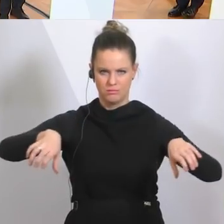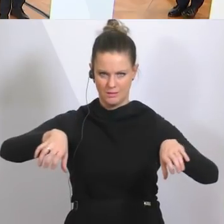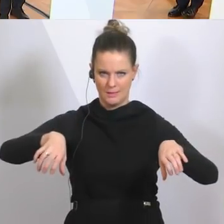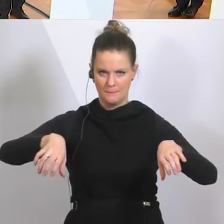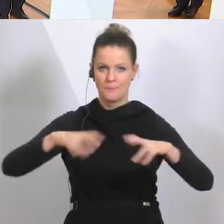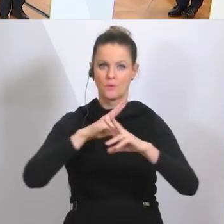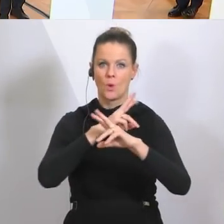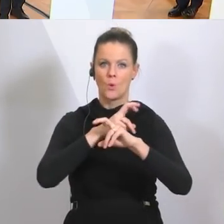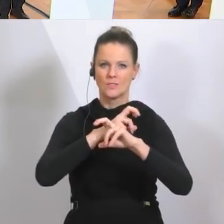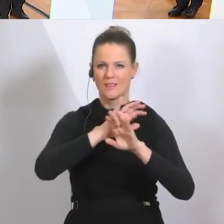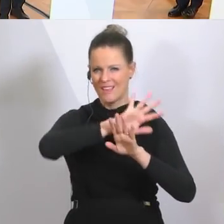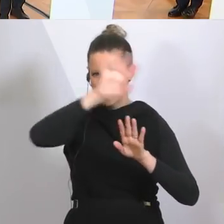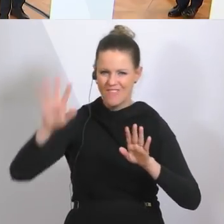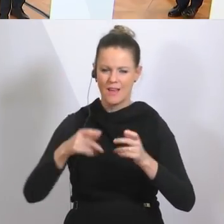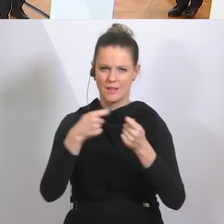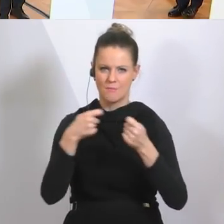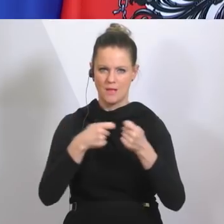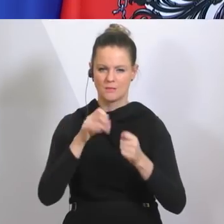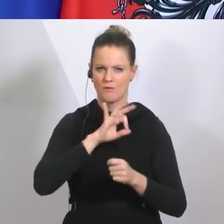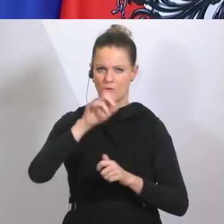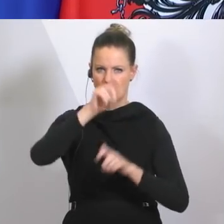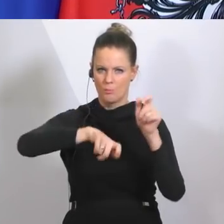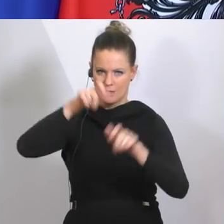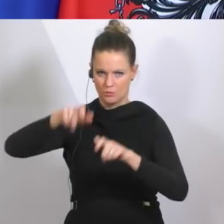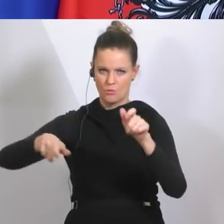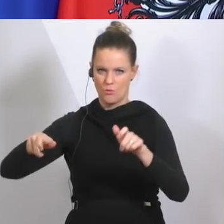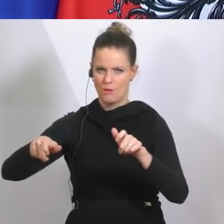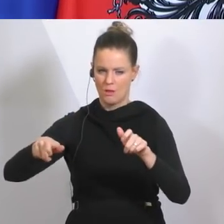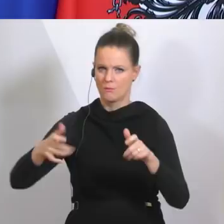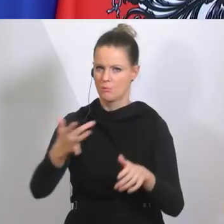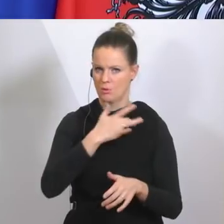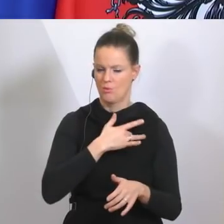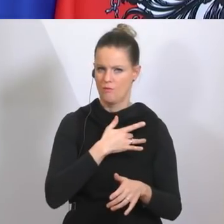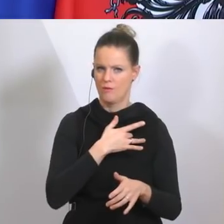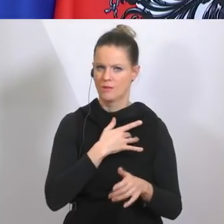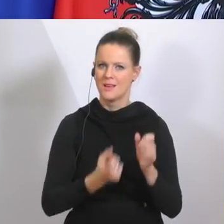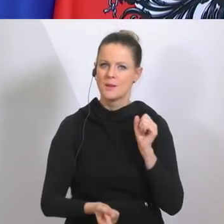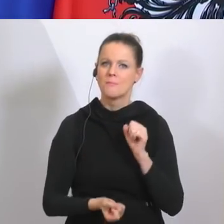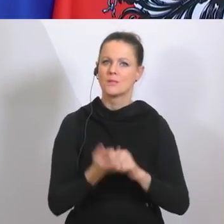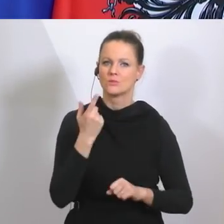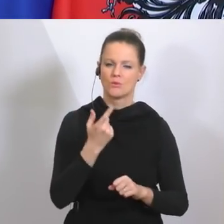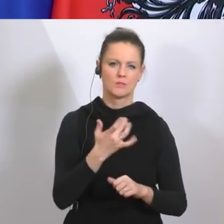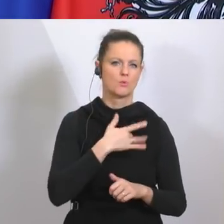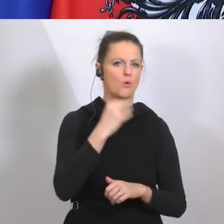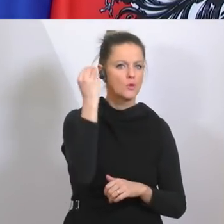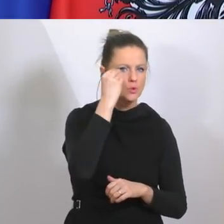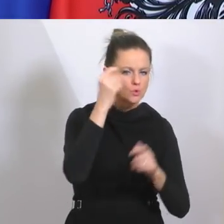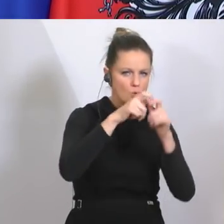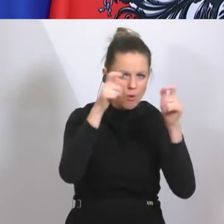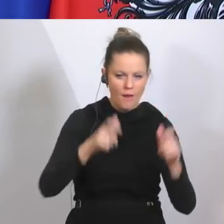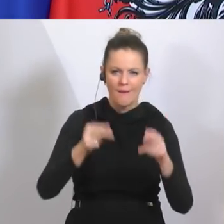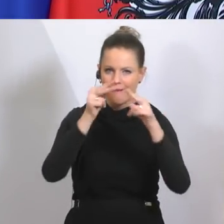österreichweiten Maßnahmen, die für alle Österreicherinnen und Österreicher gelten, das betrifft vor allem die Schulen, das betrifft die